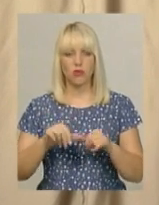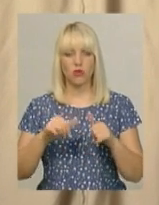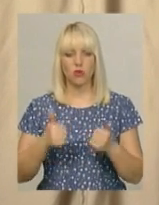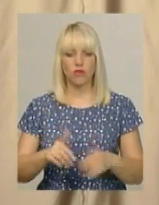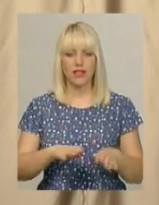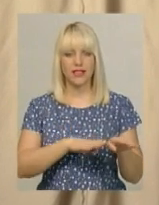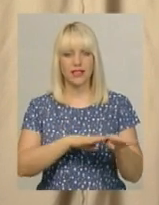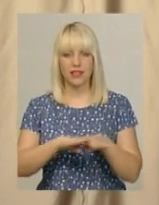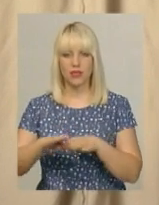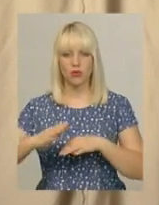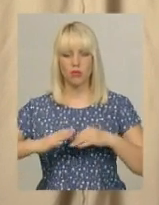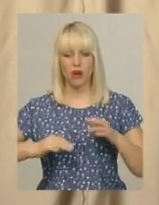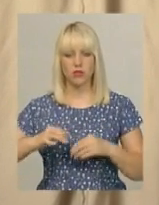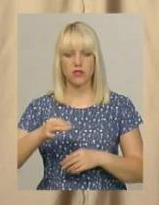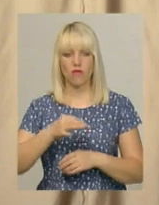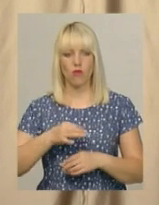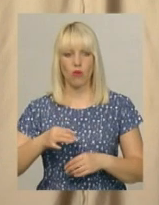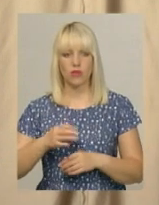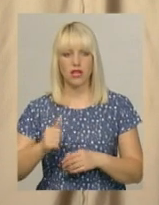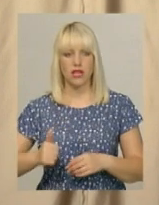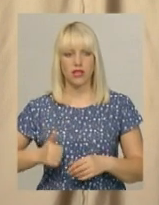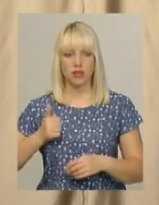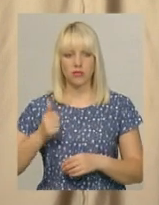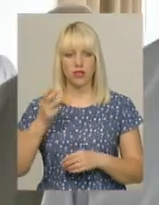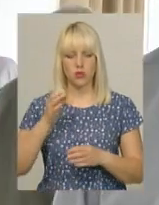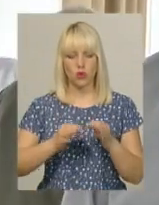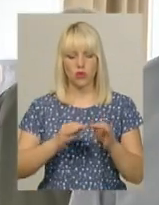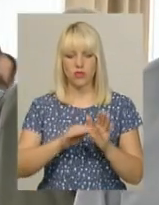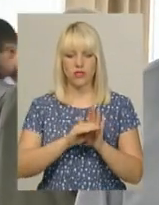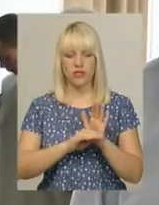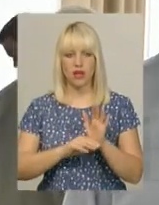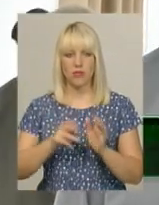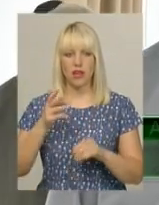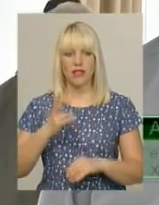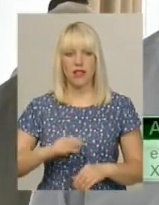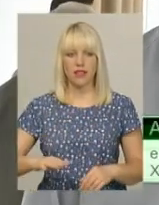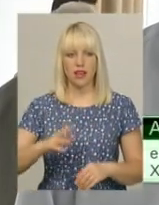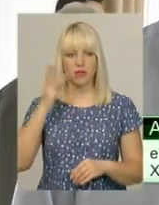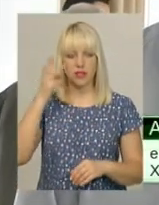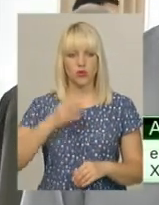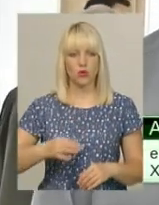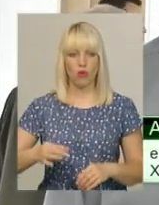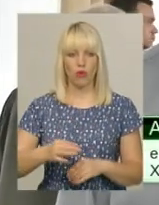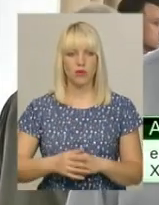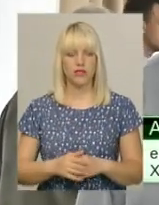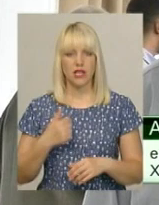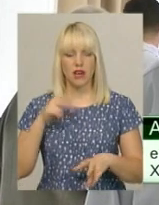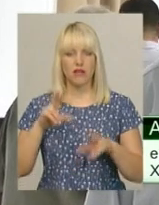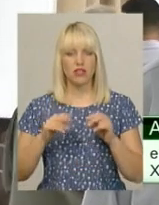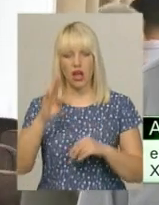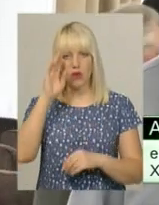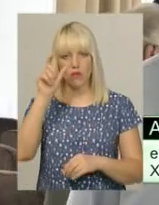підтримання її іміджу судової системи на теренах Хмельницької області. Вважаю, що дуже достойна заміна, тому що він дійсно